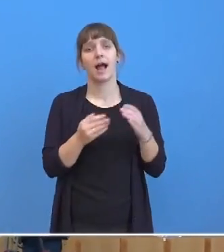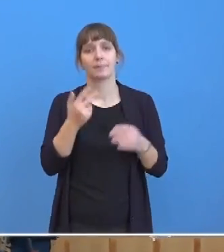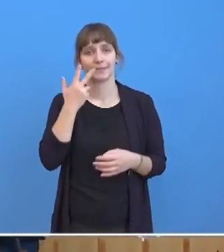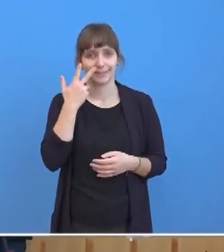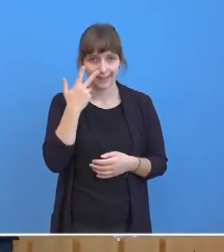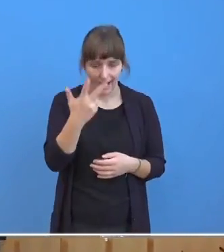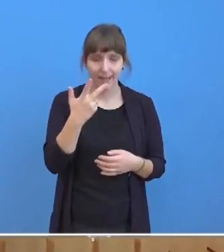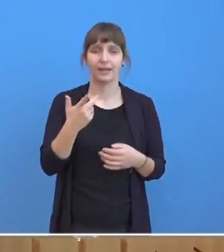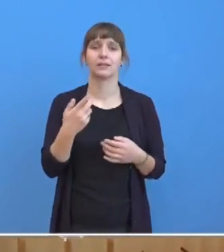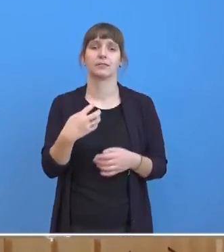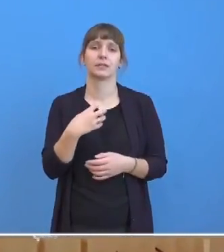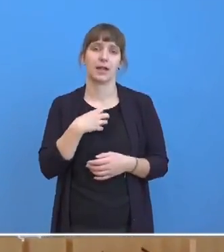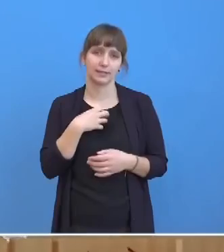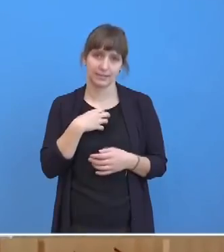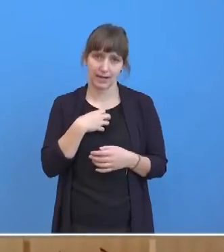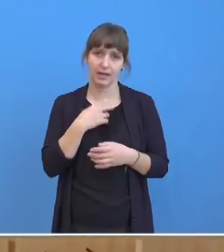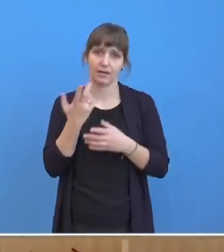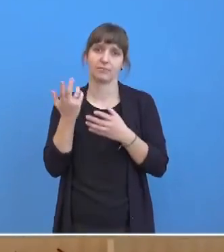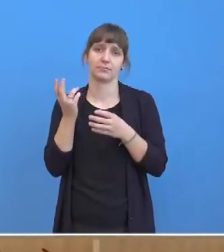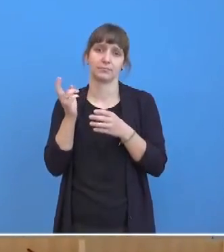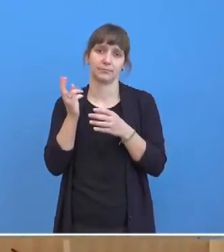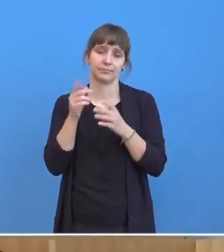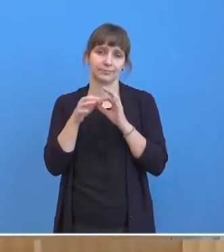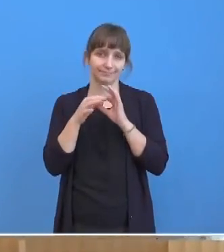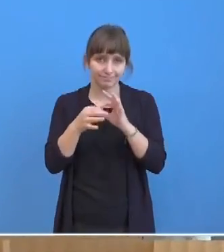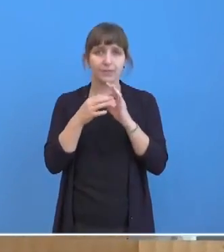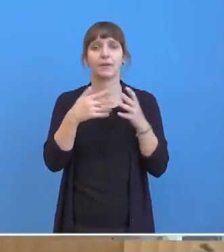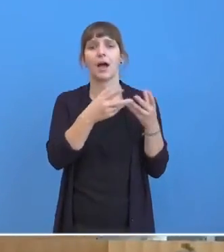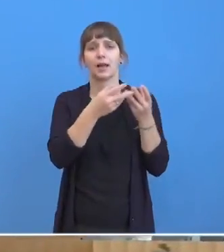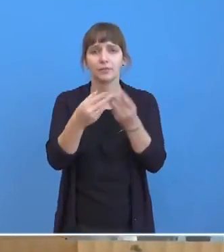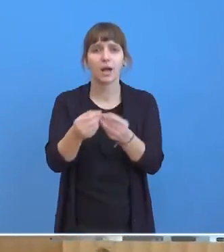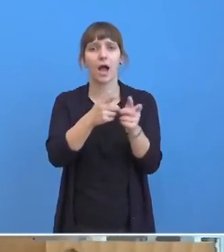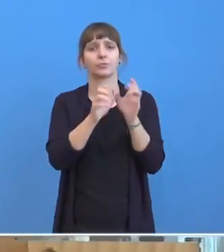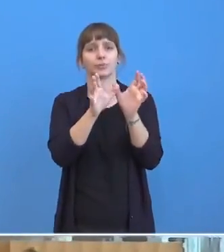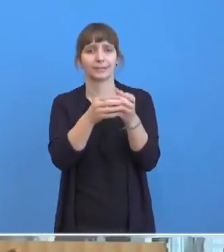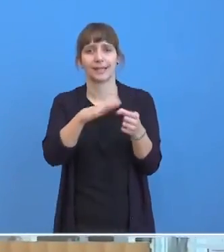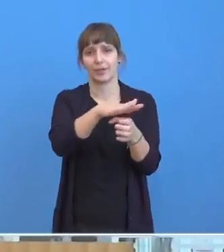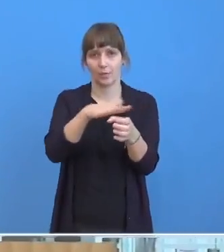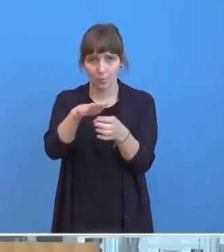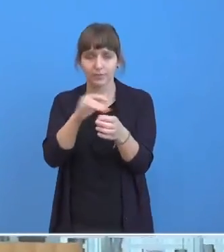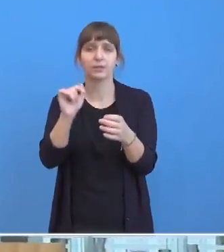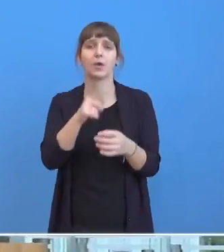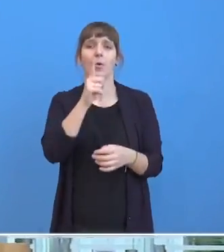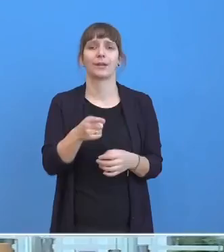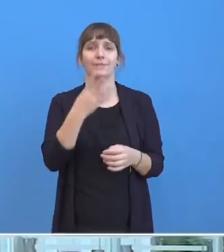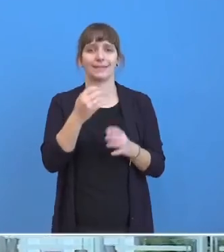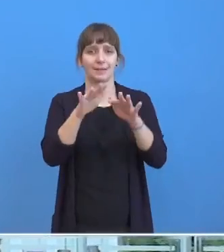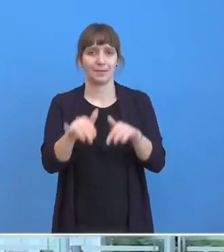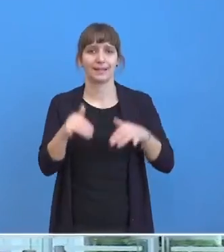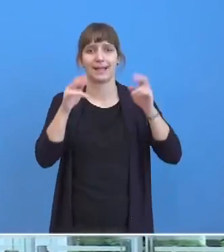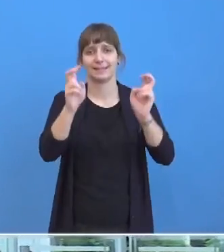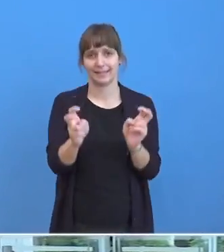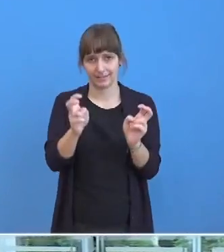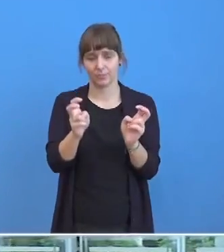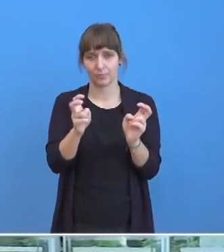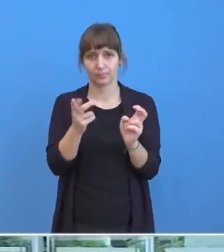Bundeskanzlerin dann auf Einladung des Präsidenten des Ausschusses der Regionen an der 140. Plenarsitzung teil. In der Debatte wird es dann